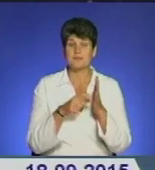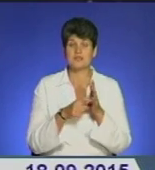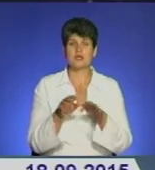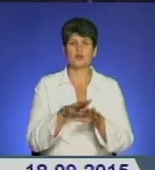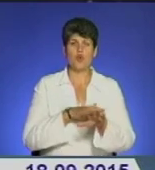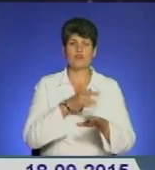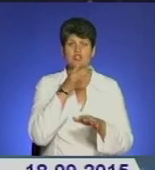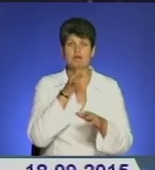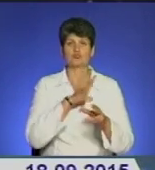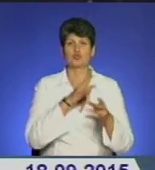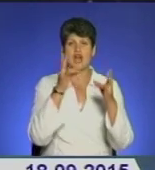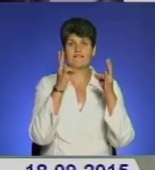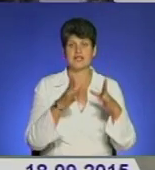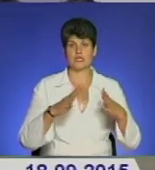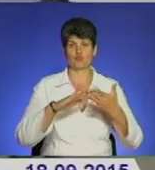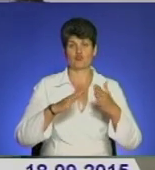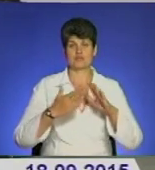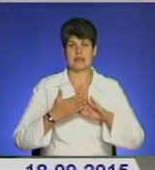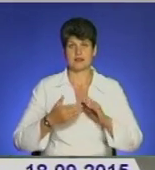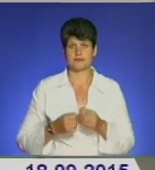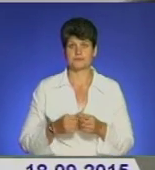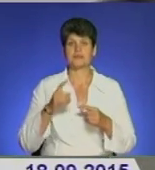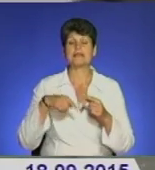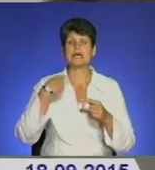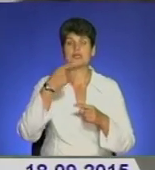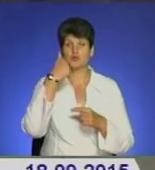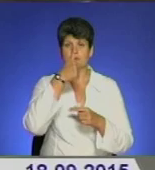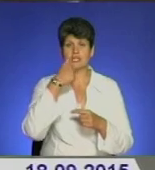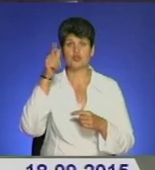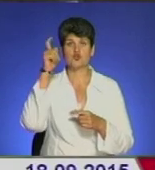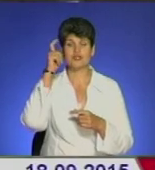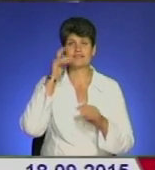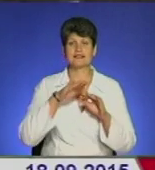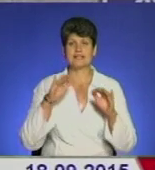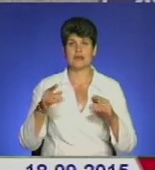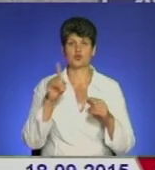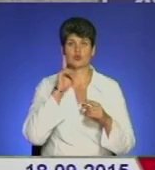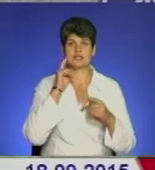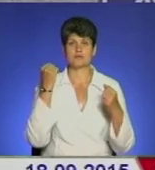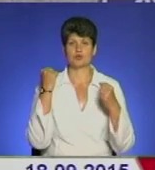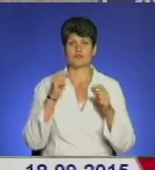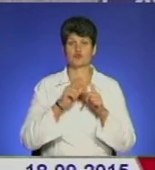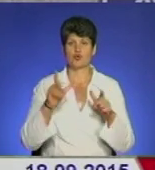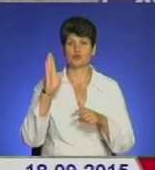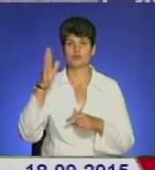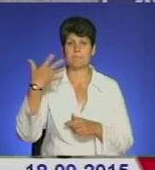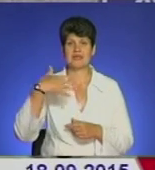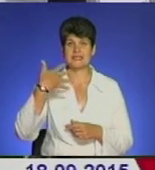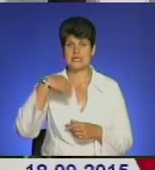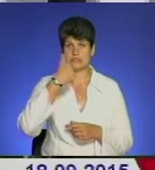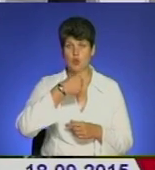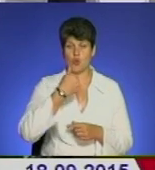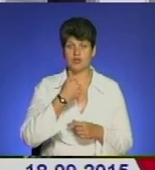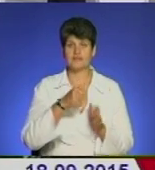час було в аварійному стані. Наступного року Чортківській дитячо-юнацькій спортивній школі виповниться 50 років.